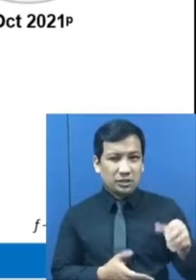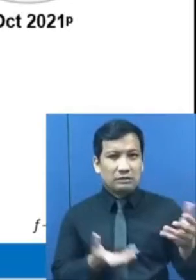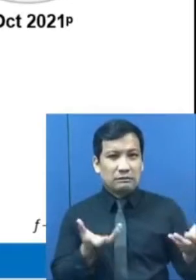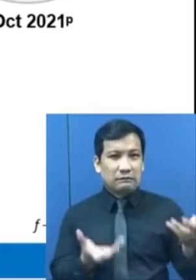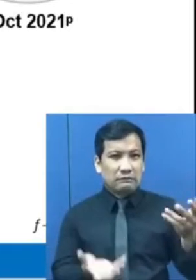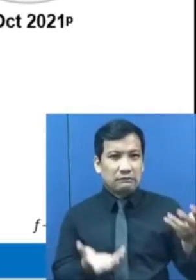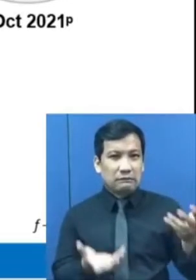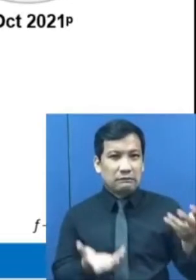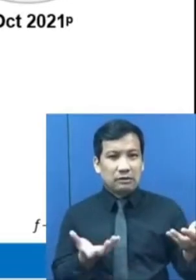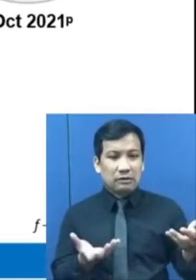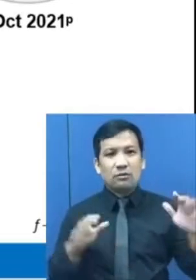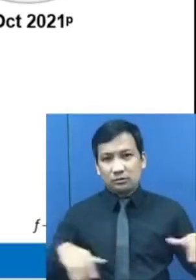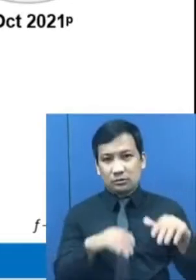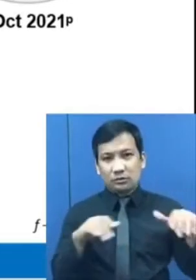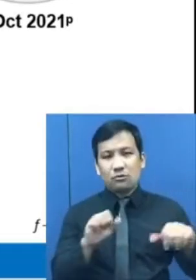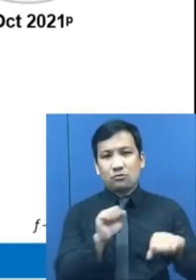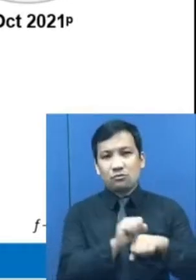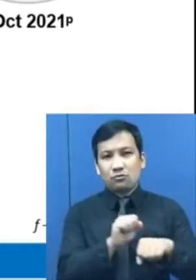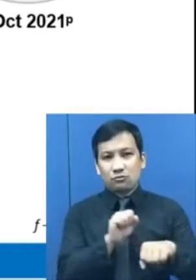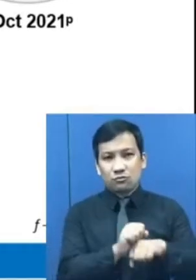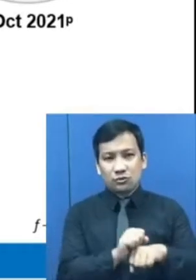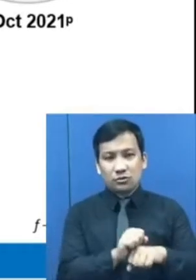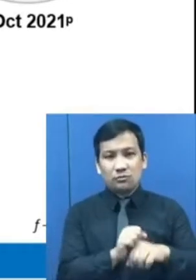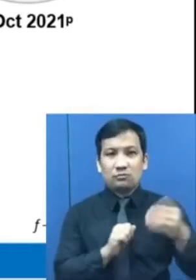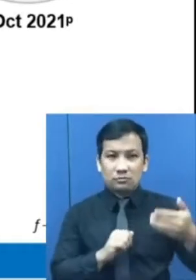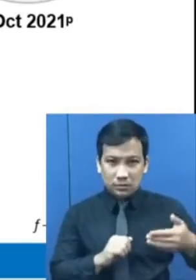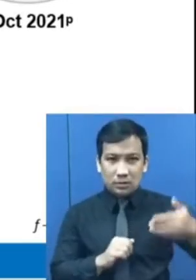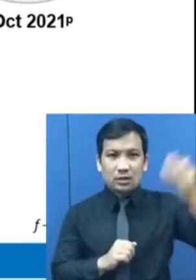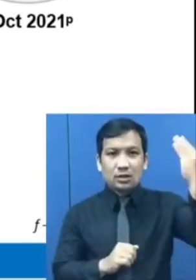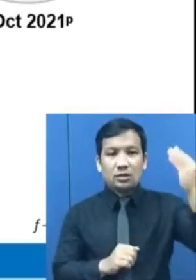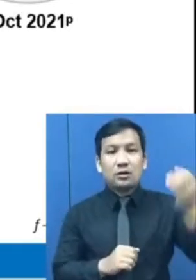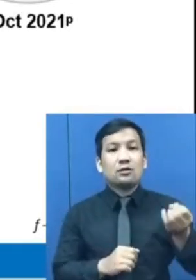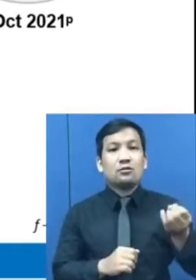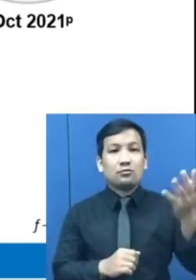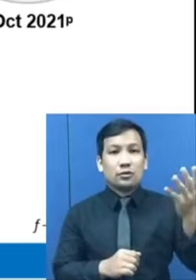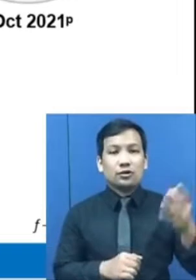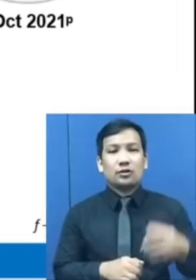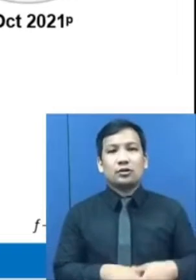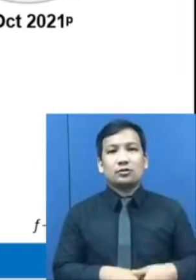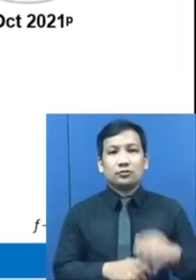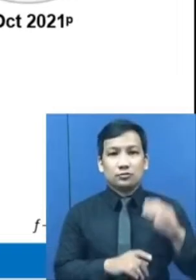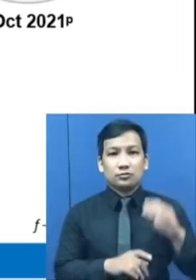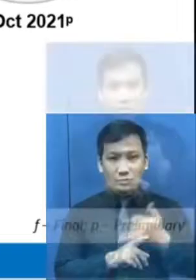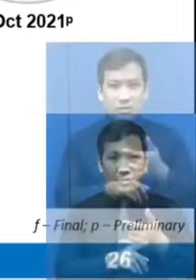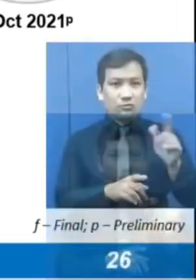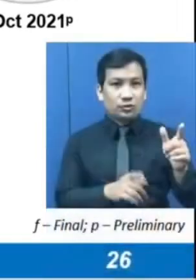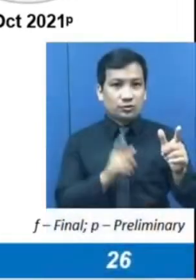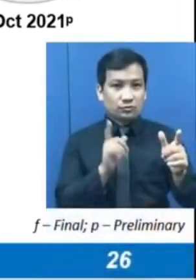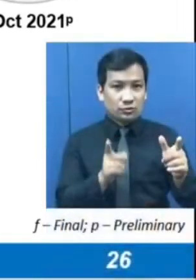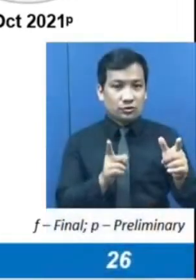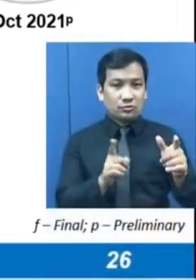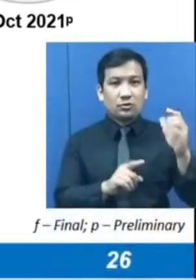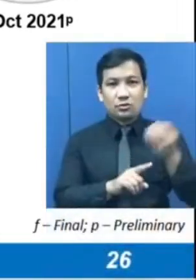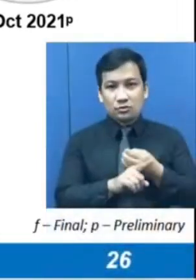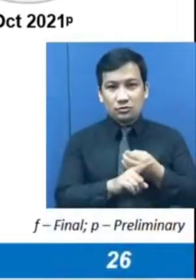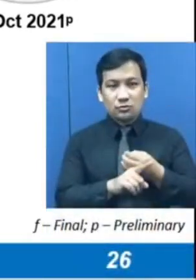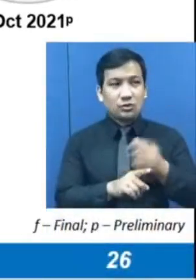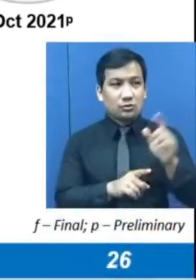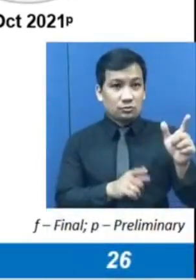nasa labor force. Ito ay mas mataas sa bilang noong Hulyo 2021 at Oktubre